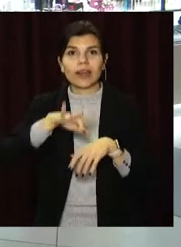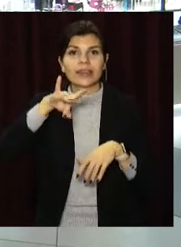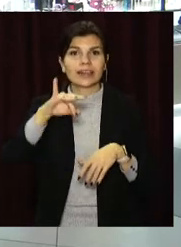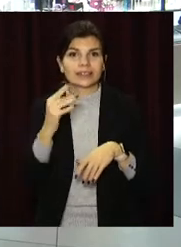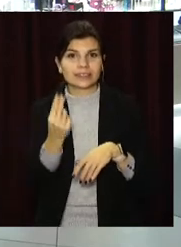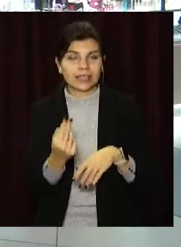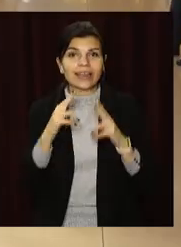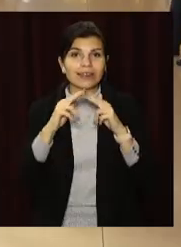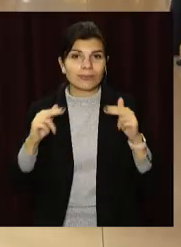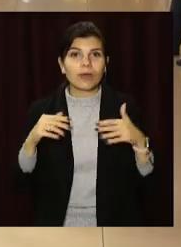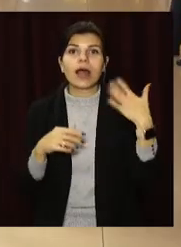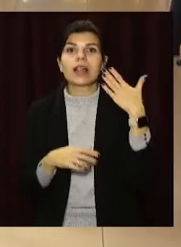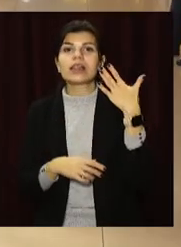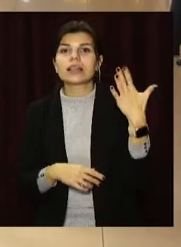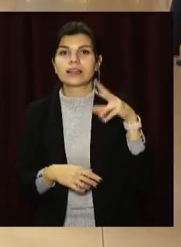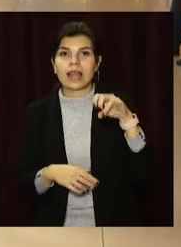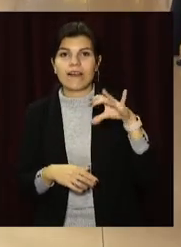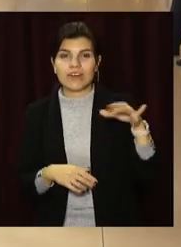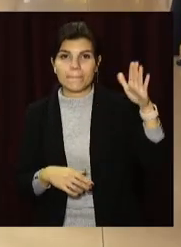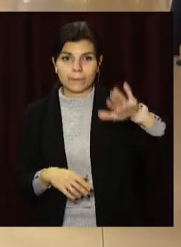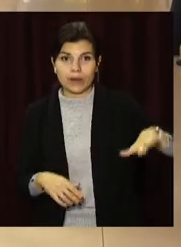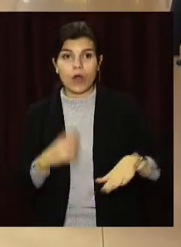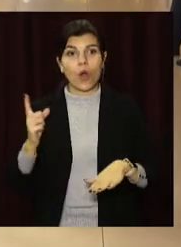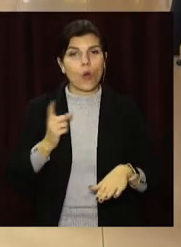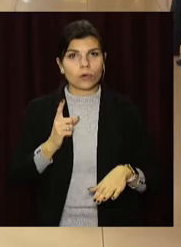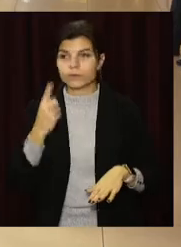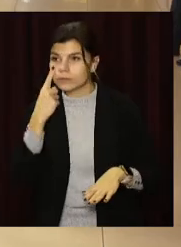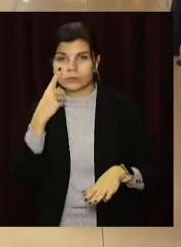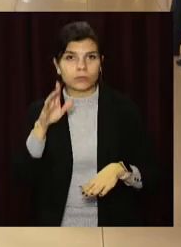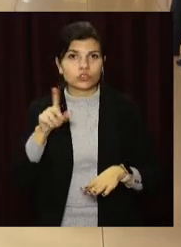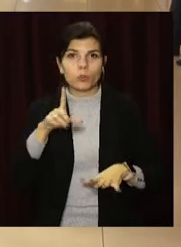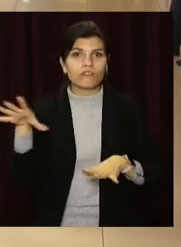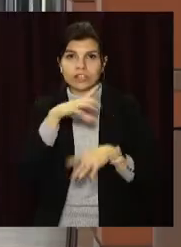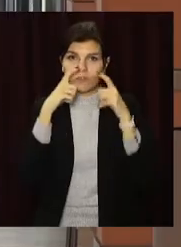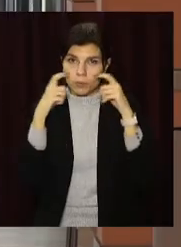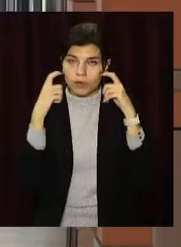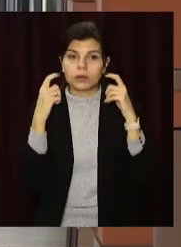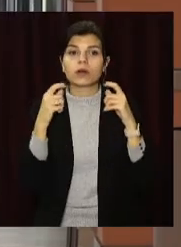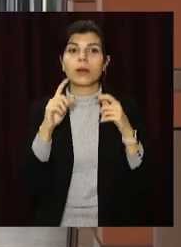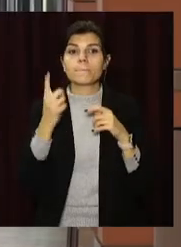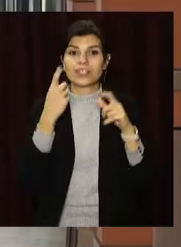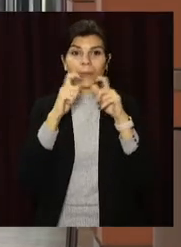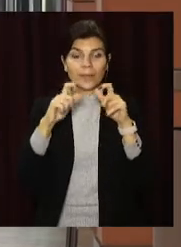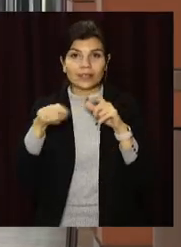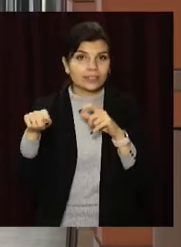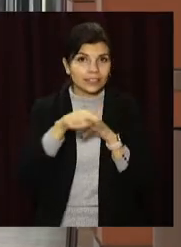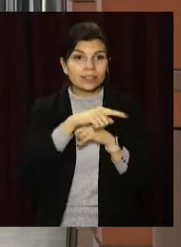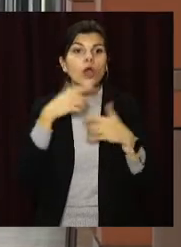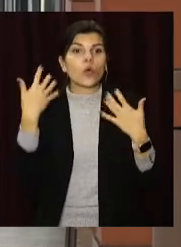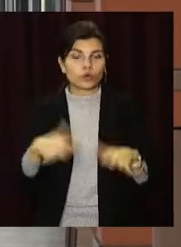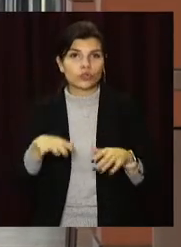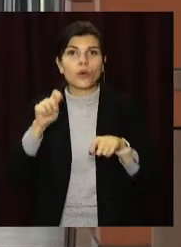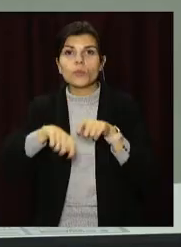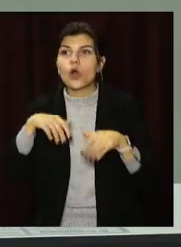торгівельних центрів Дніпра на Лівому березі. Охоронець на вході дбає, аби всі заходили в масках. Перший магазин і вже перевіряльники